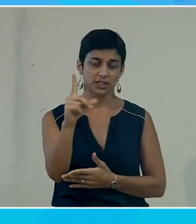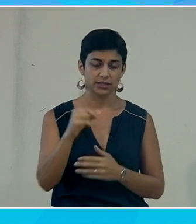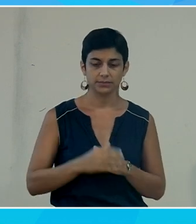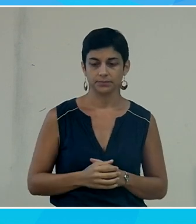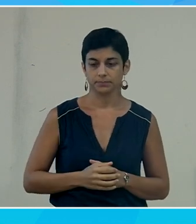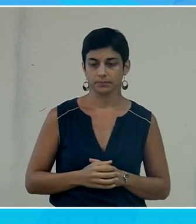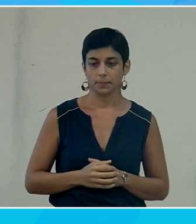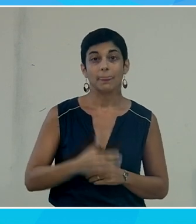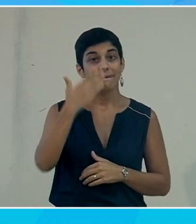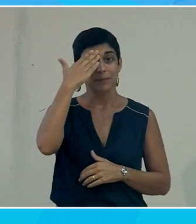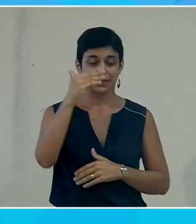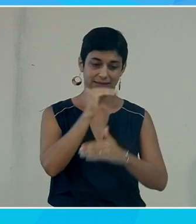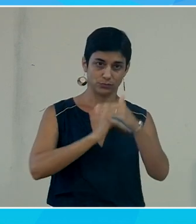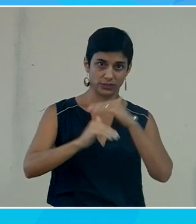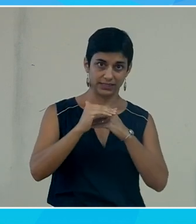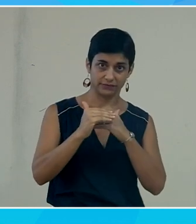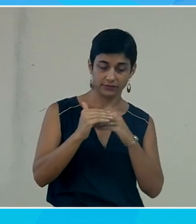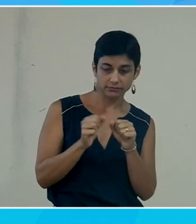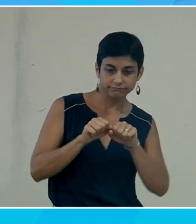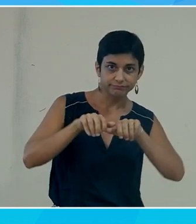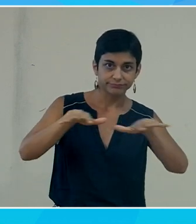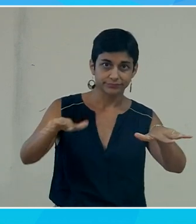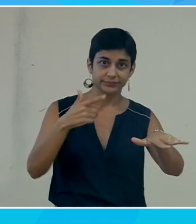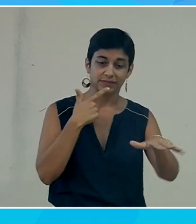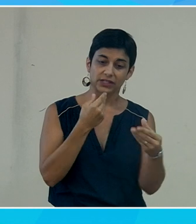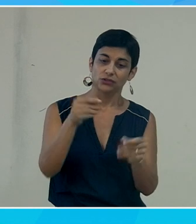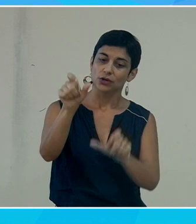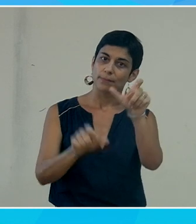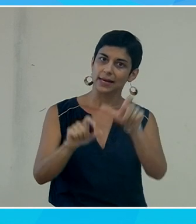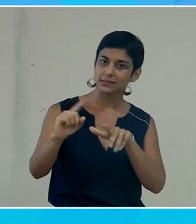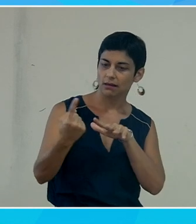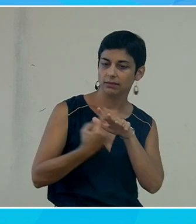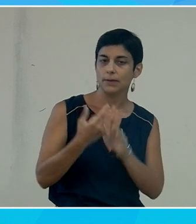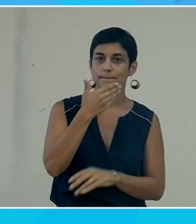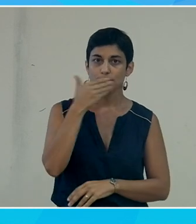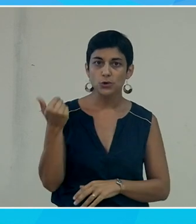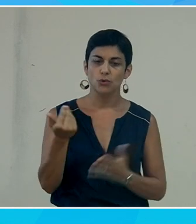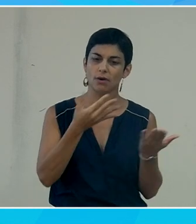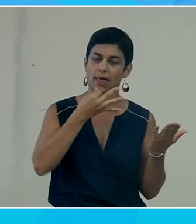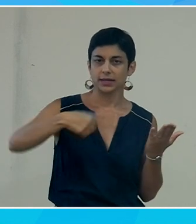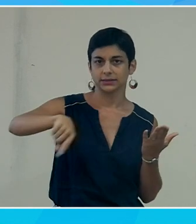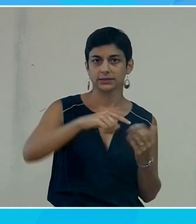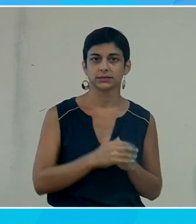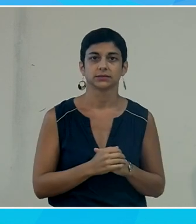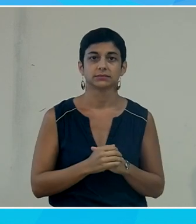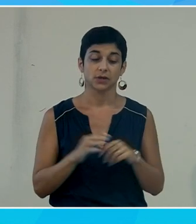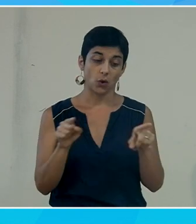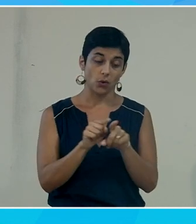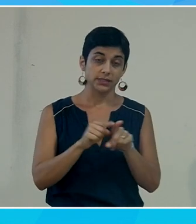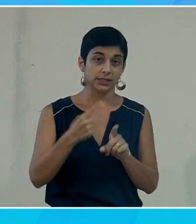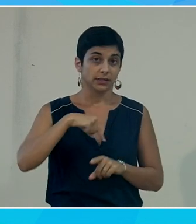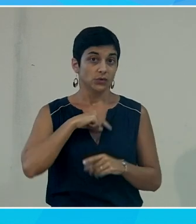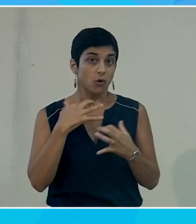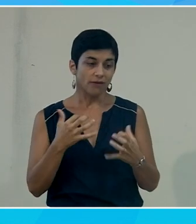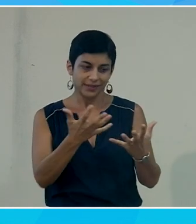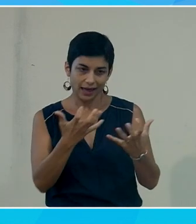ce type de dispositif, ça permet aux gens de mieux s'insérer, de plus à l'aise et d'attirer éventuellement des personnes. Donc, nous, on cherche à attirer des personnes